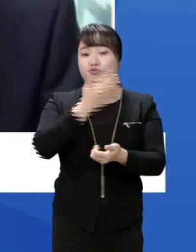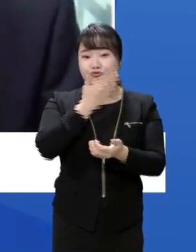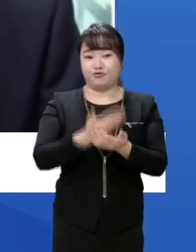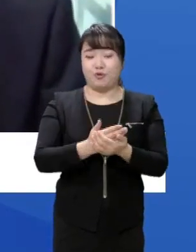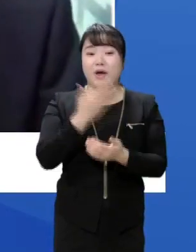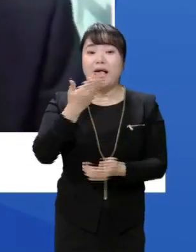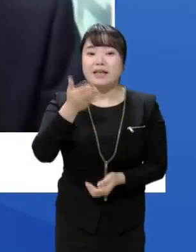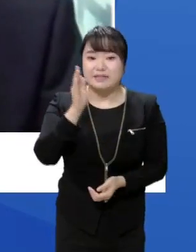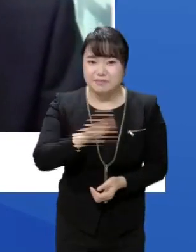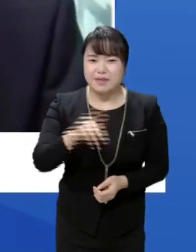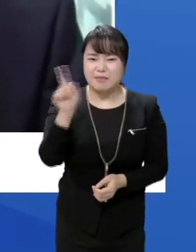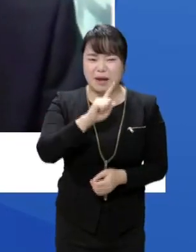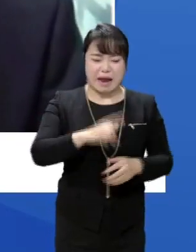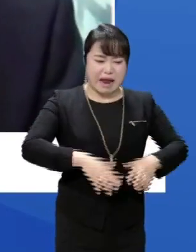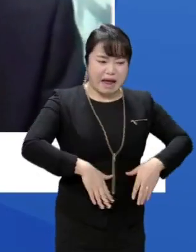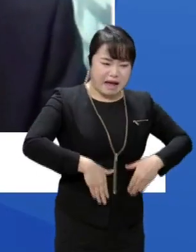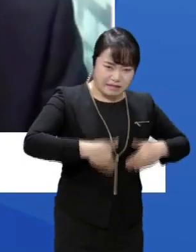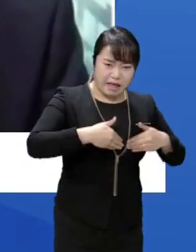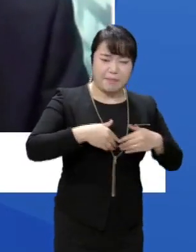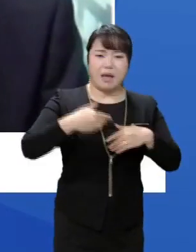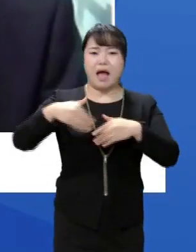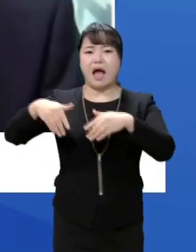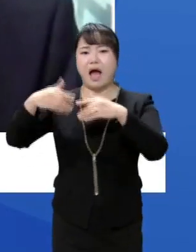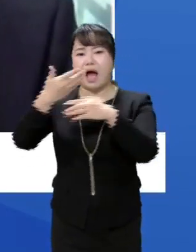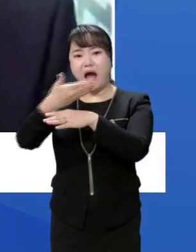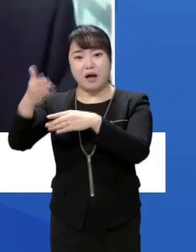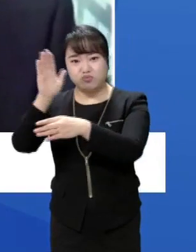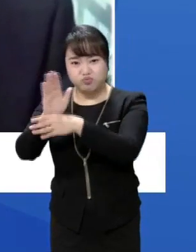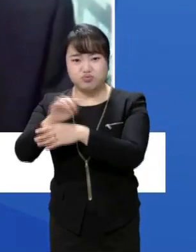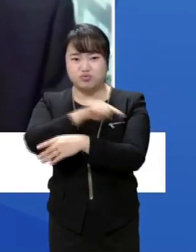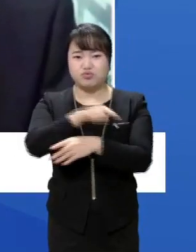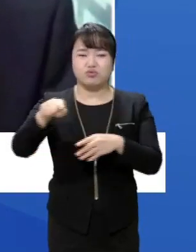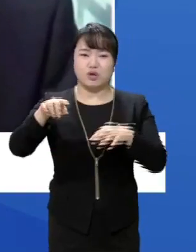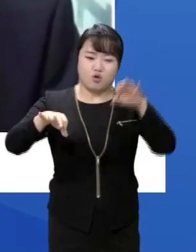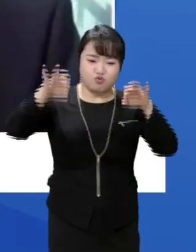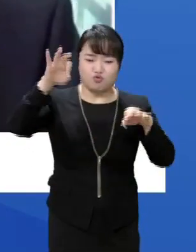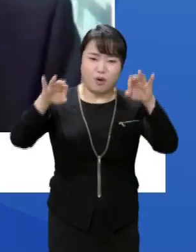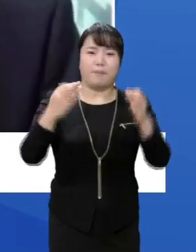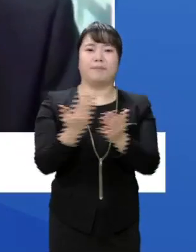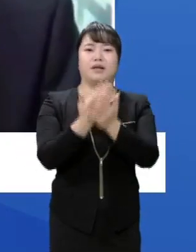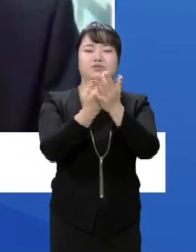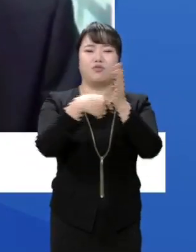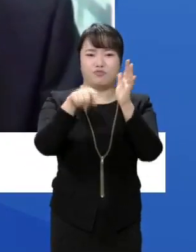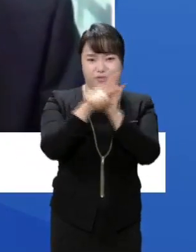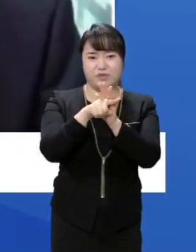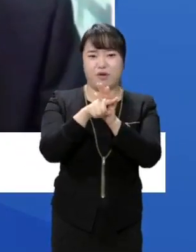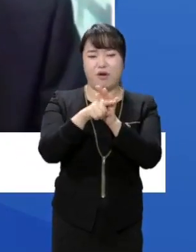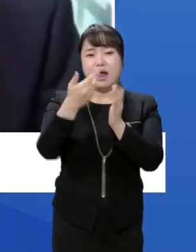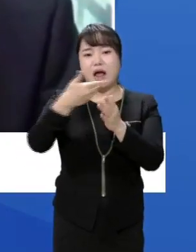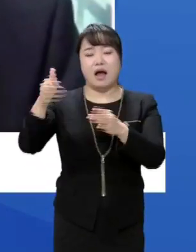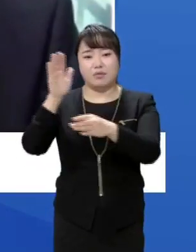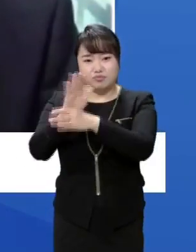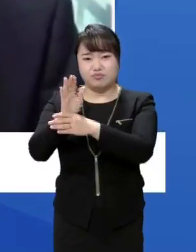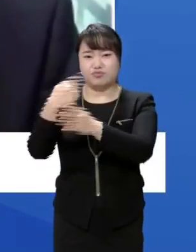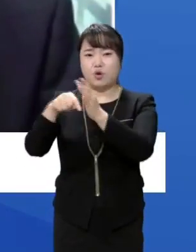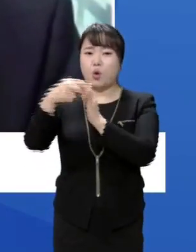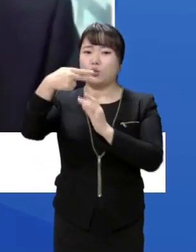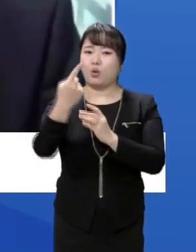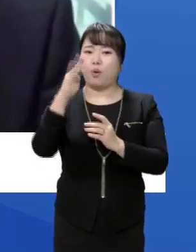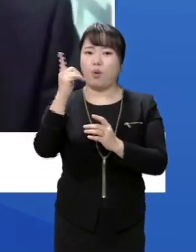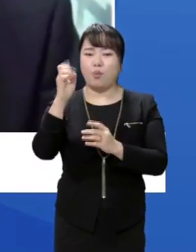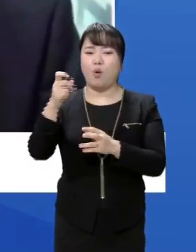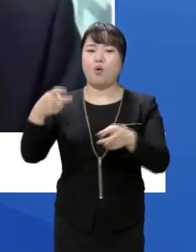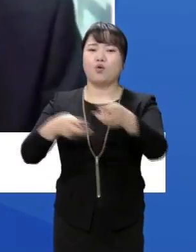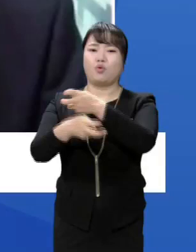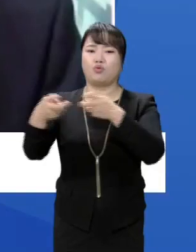다만 강남과 강국의 불균형 이슈가 있습니다. 그래서 강국을 좀 제대로 개발하기 위해서는 특히 도봉구 같은 경우에